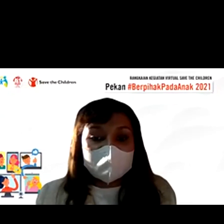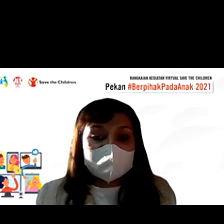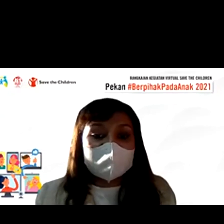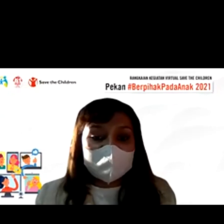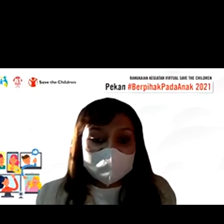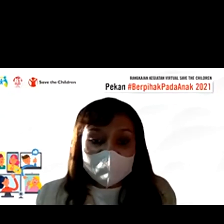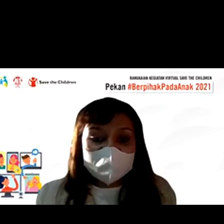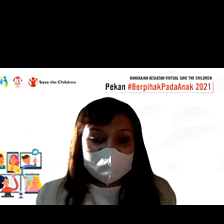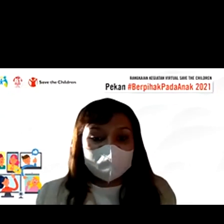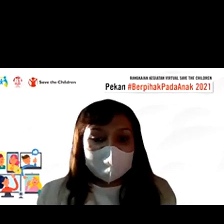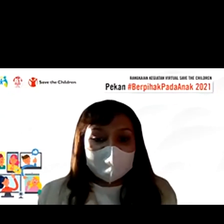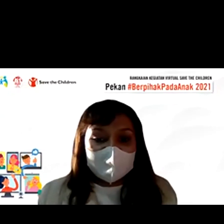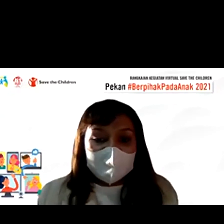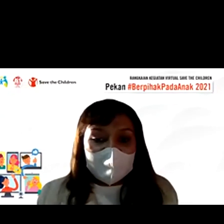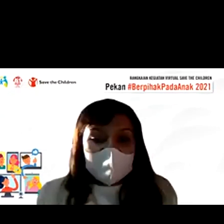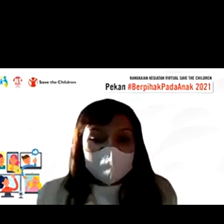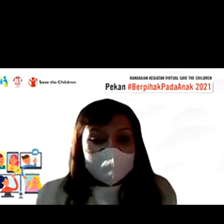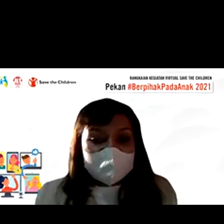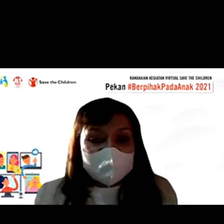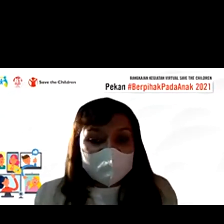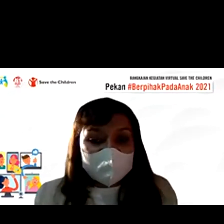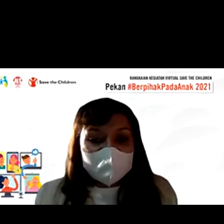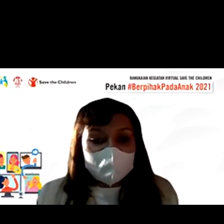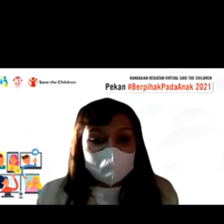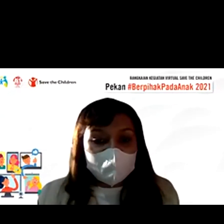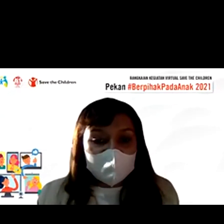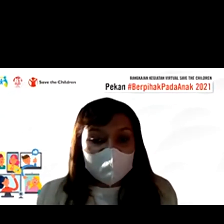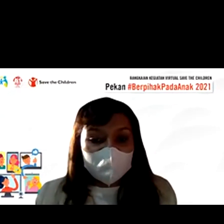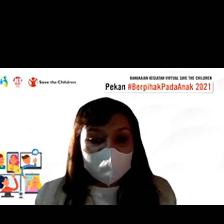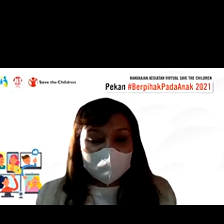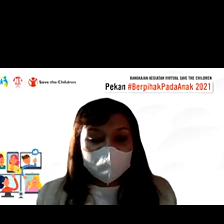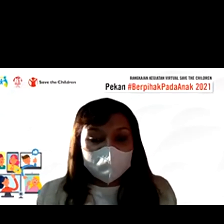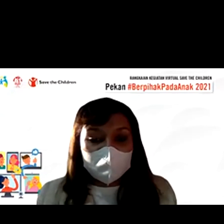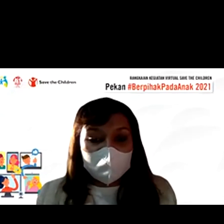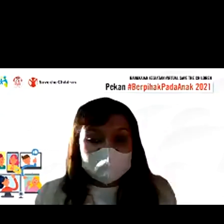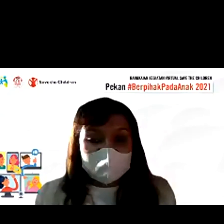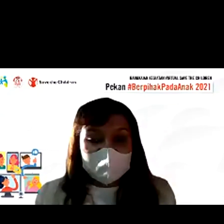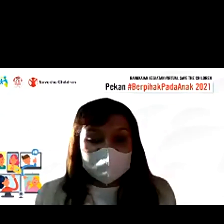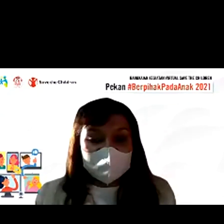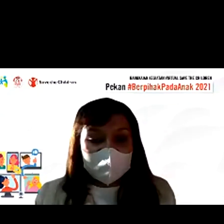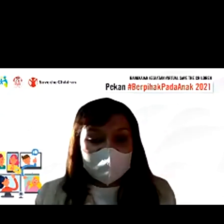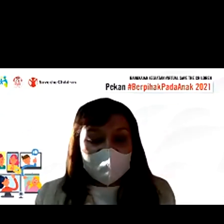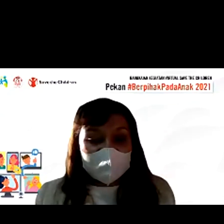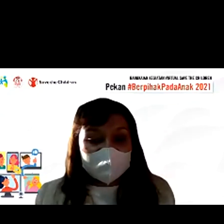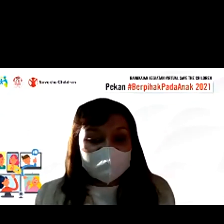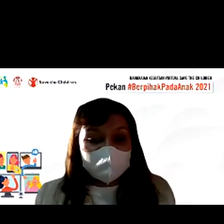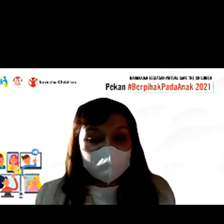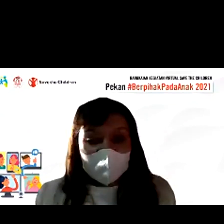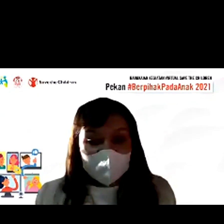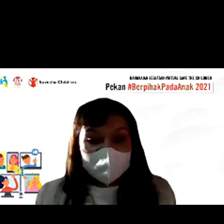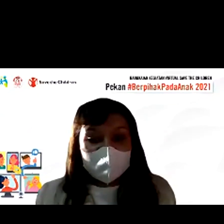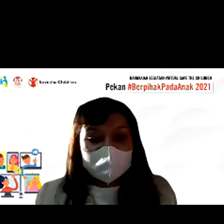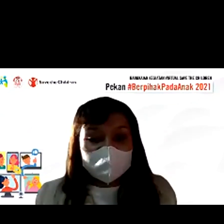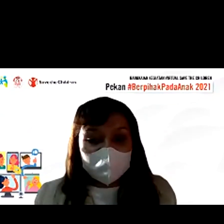menjadi terlantar apakah ada strategi khusus yang dilakukan untuk memastikan anak-anak